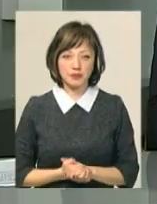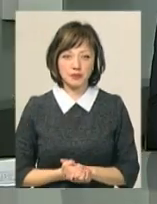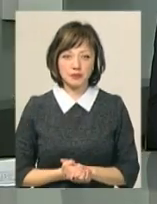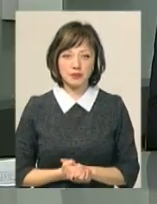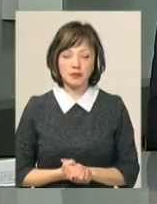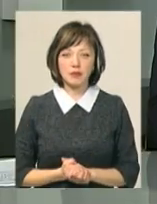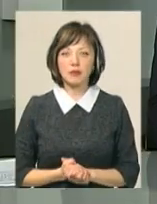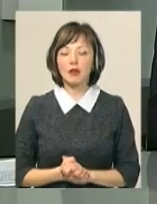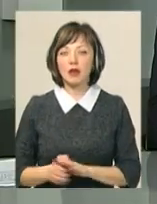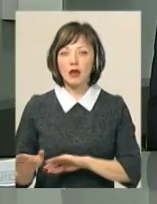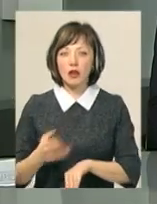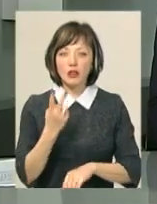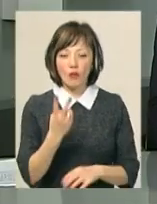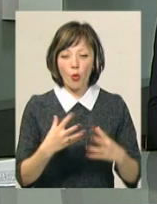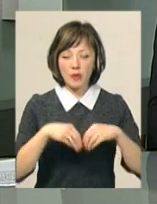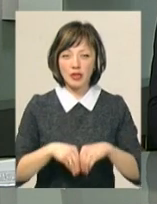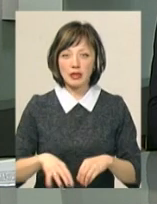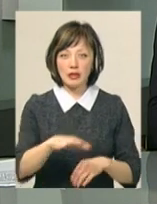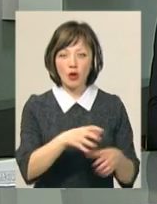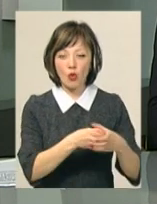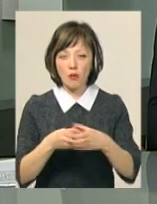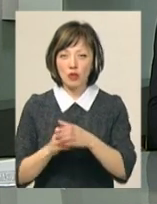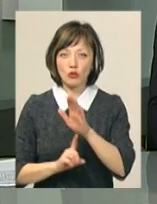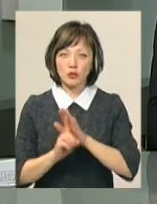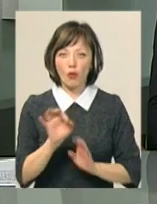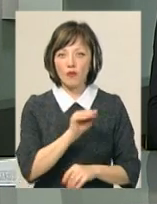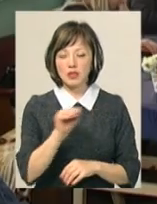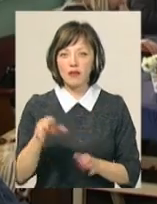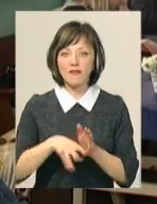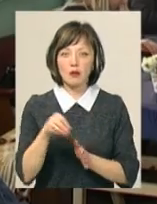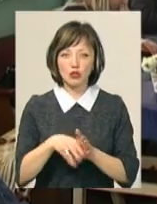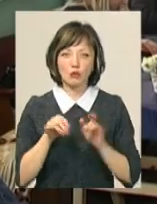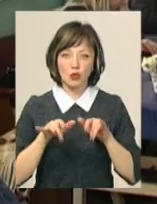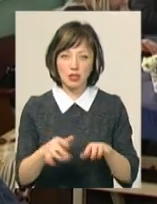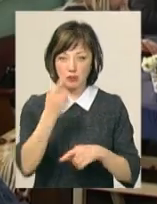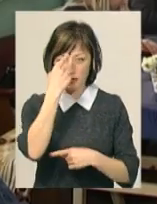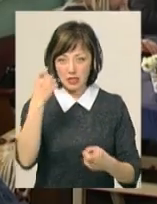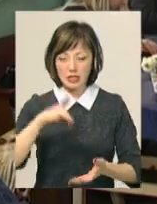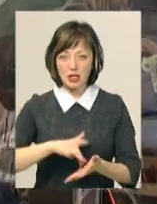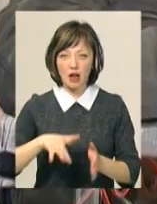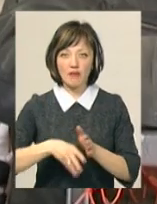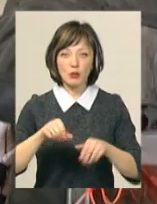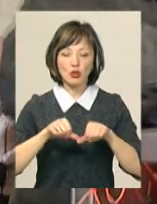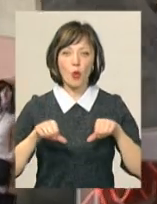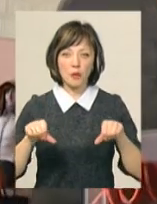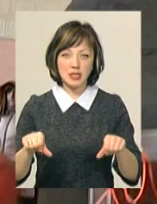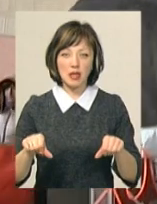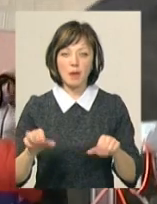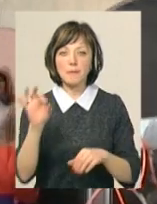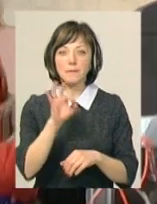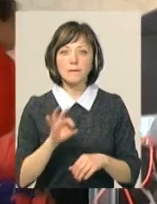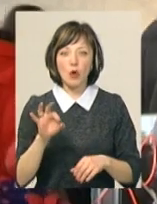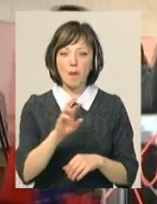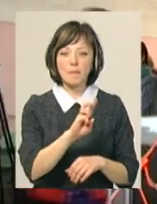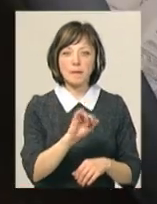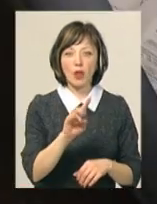У двох об'єднаних тергромадах Хмельниччини офіційно розпочався виборчий процес, повідомляє Центральна виборча комісія. Йдеться про